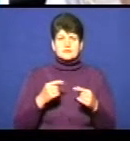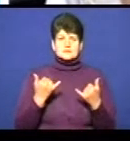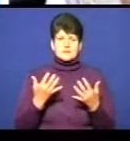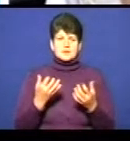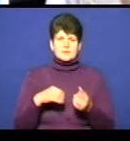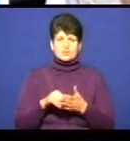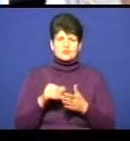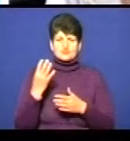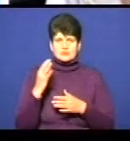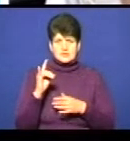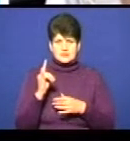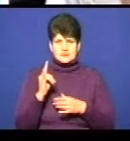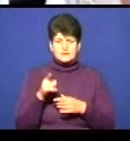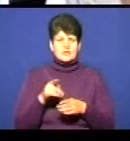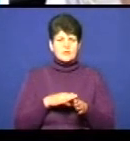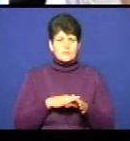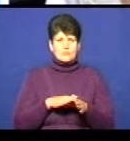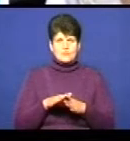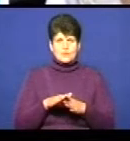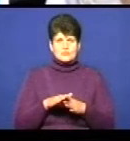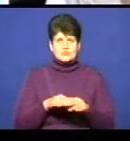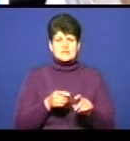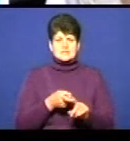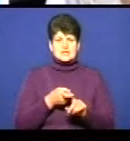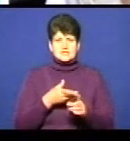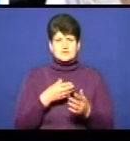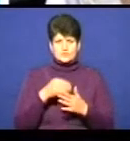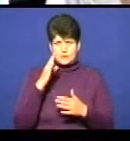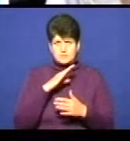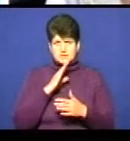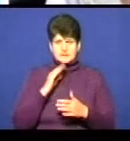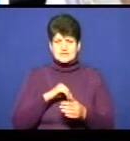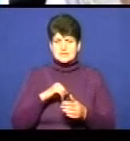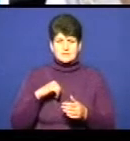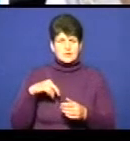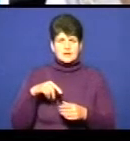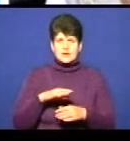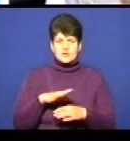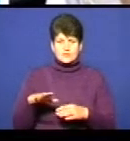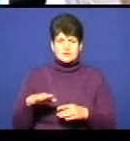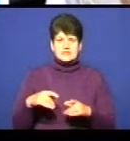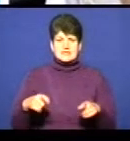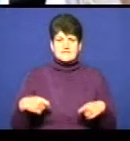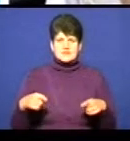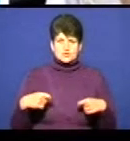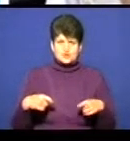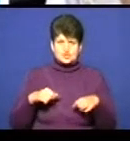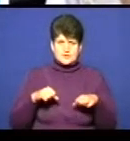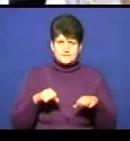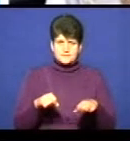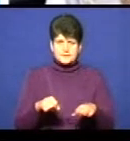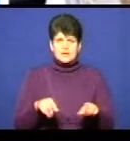участь 4 дитини, вони повністю залежні від своїх батьків, самостійно в них не ходять, присуваються на візочках, і